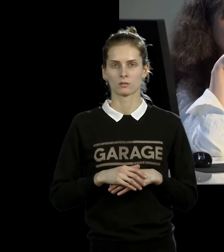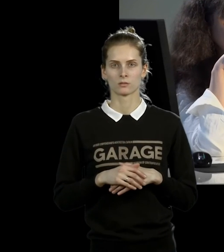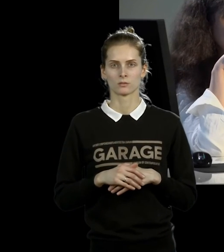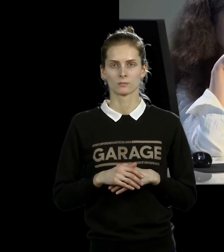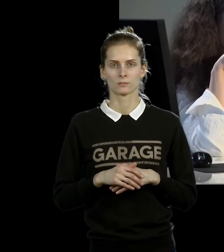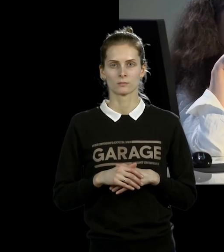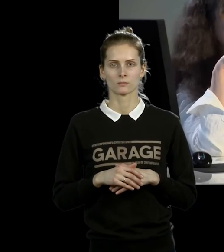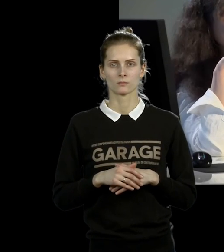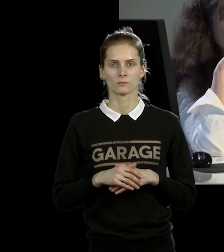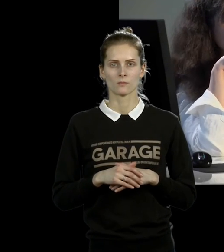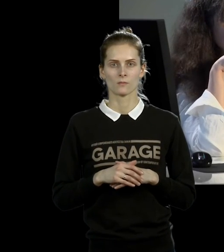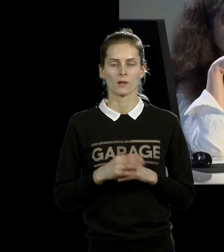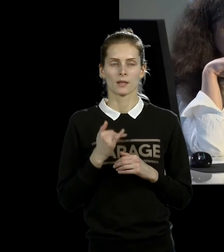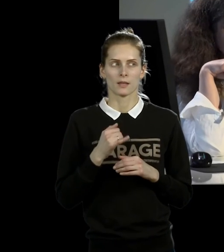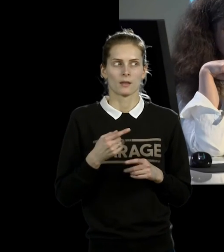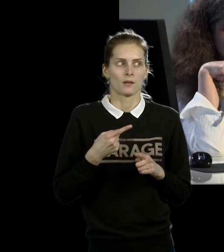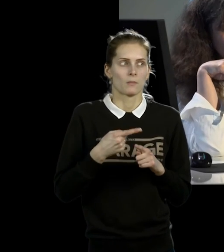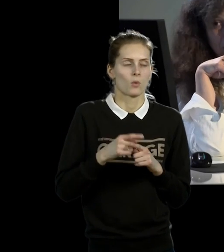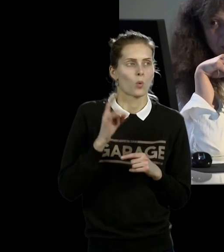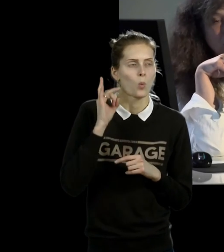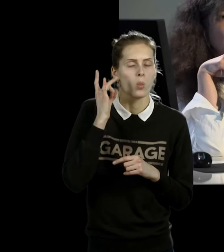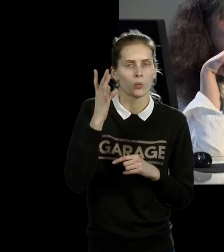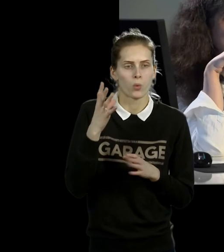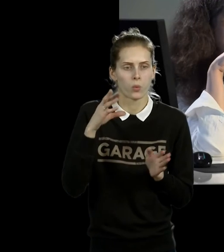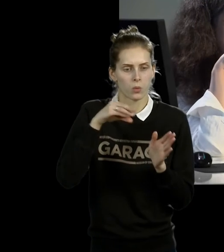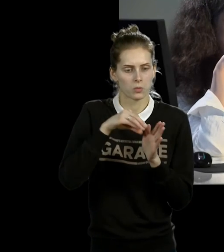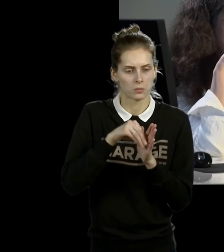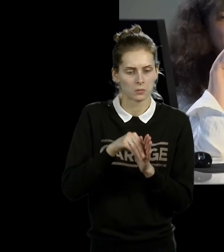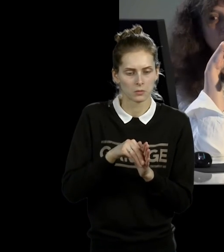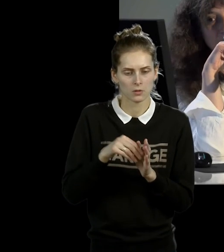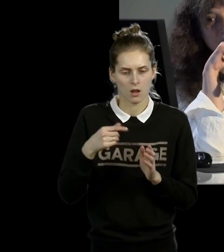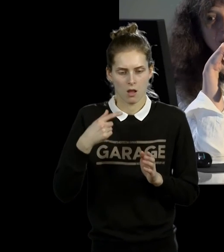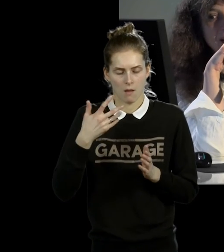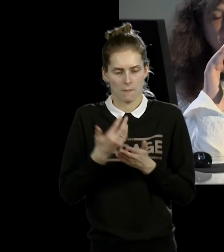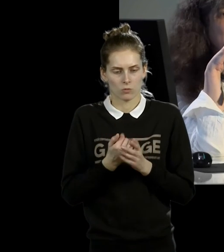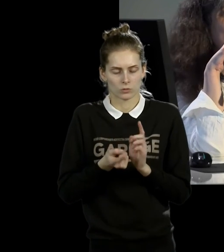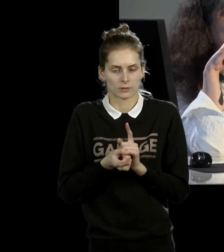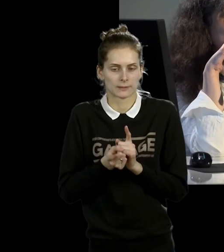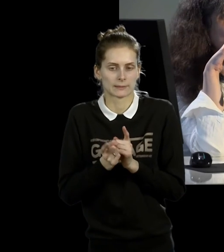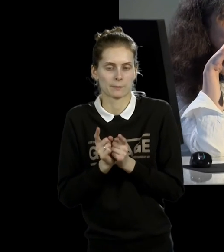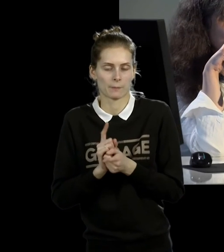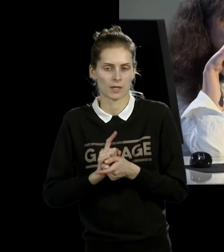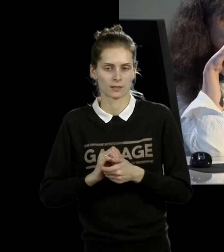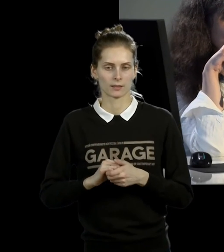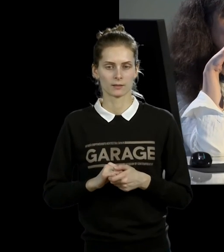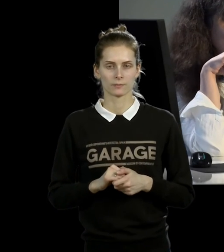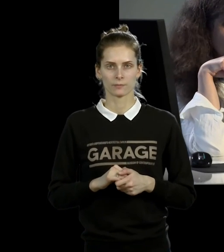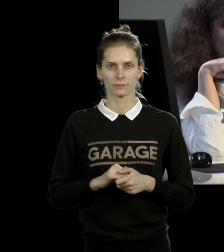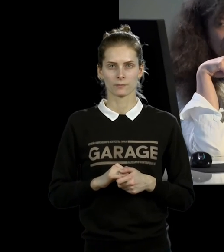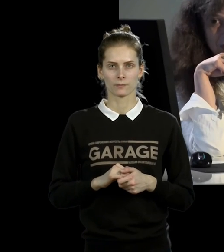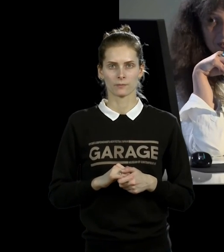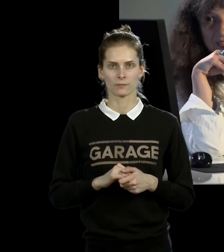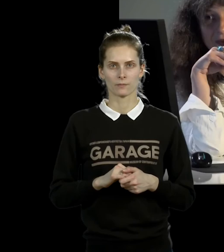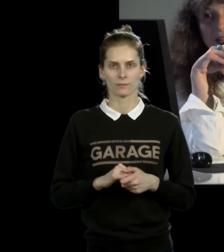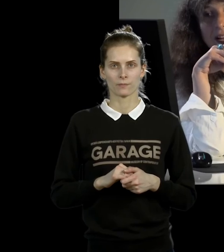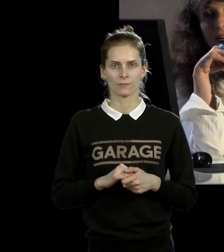много интересных изменений в культуре, самого разного толка и самых разных уровнях. То есть ее это увлечение